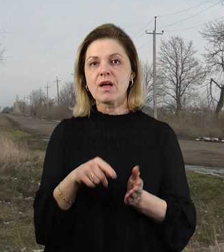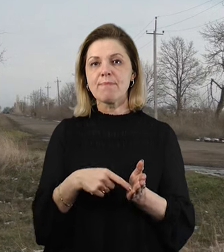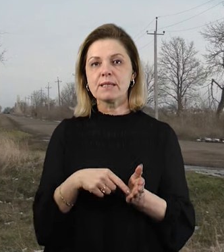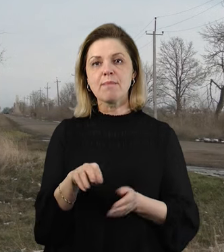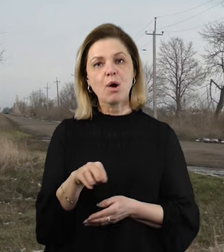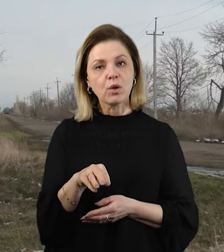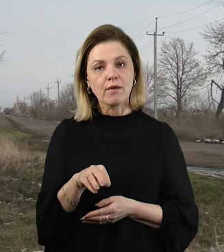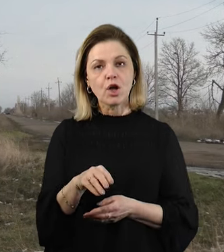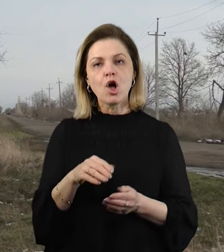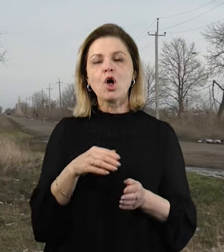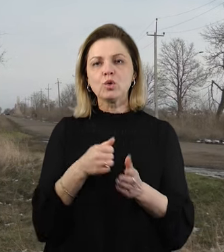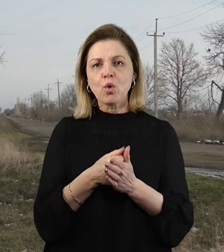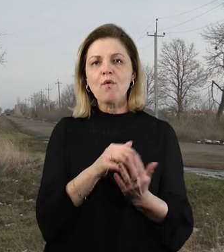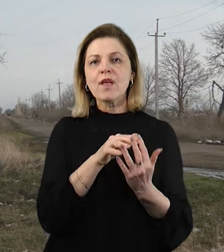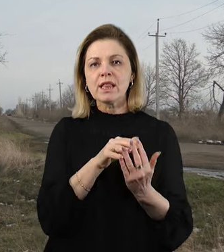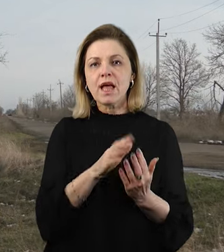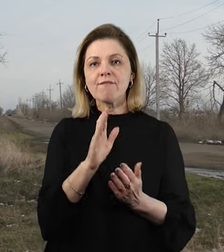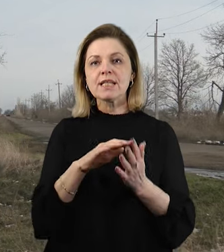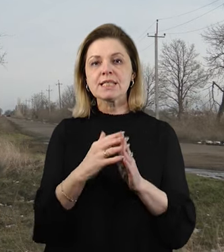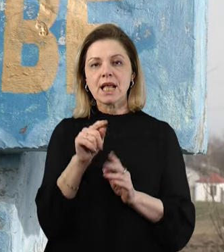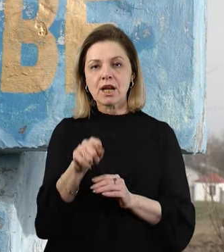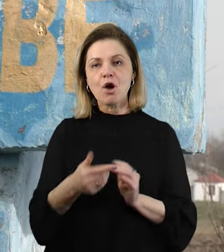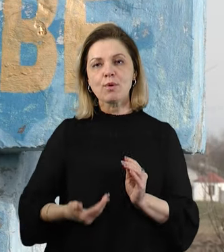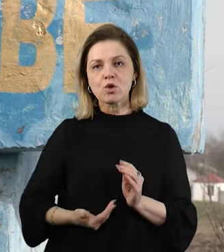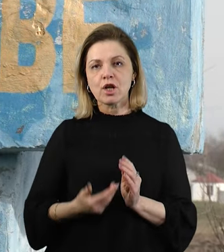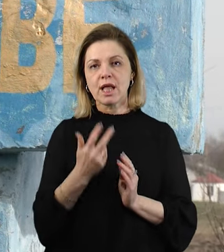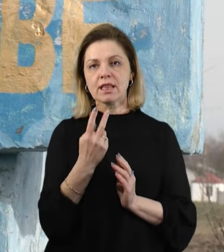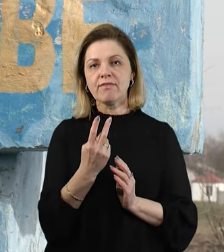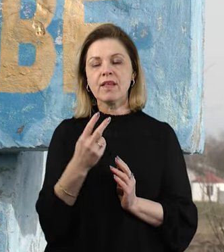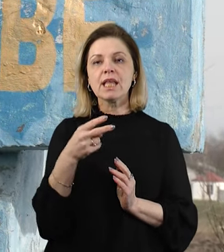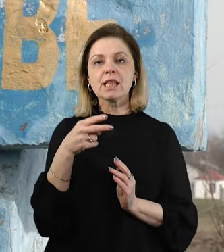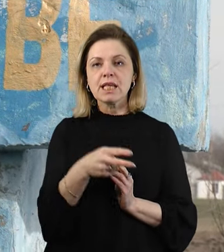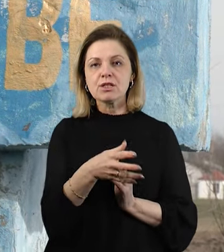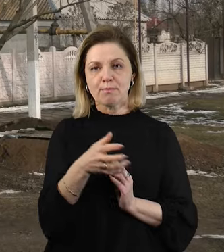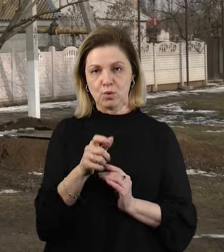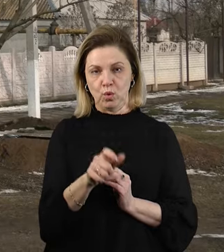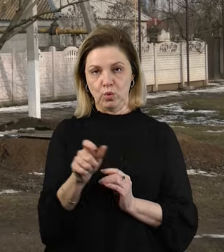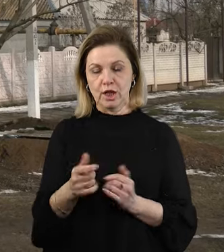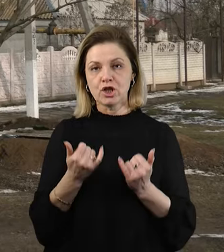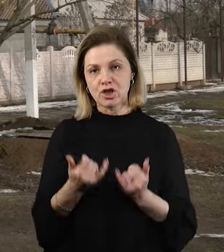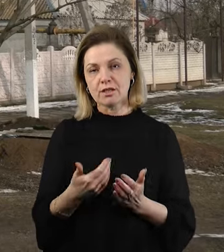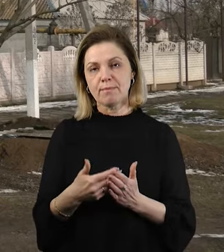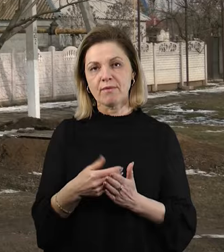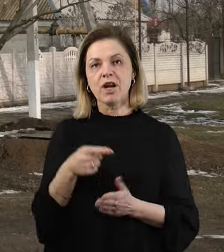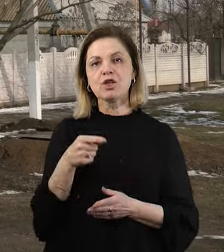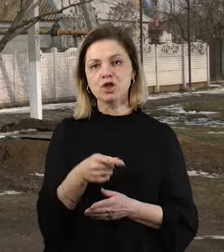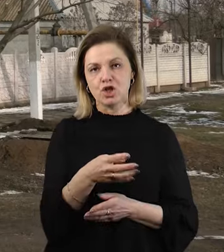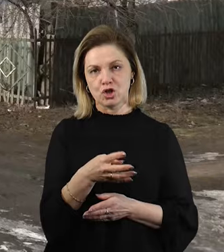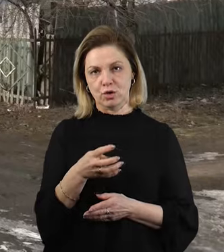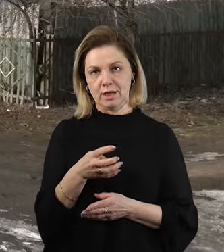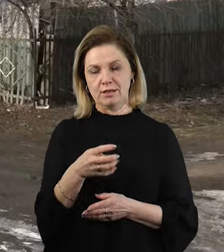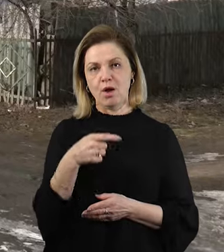Миколаїві. До повномасштабної війни в котляревському старостаті проживало 2,5 тисячі людей. Нині їх приблизно 1400,